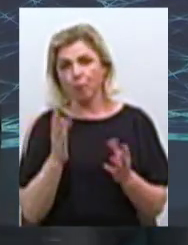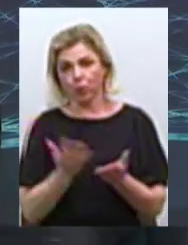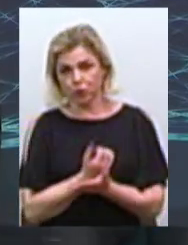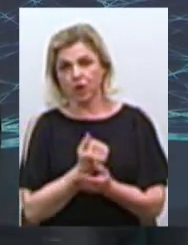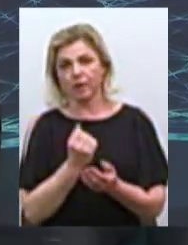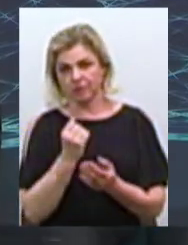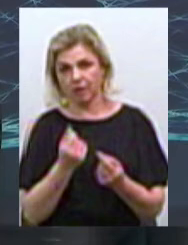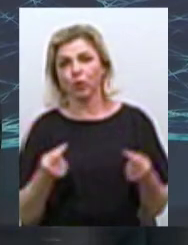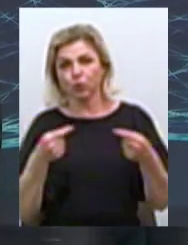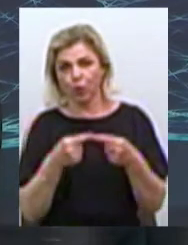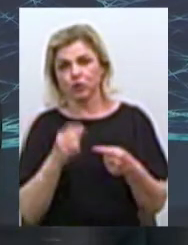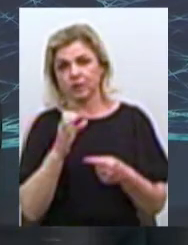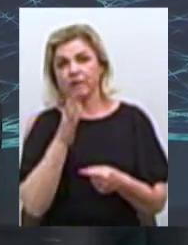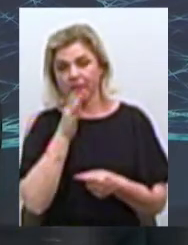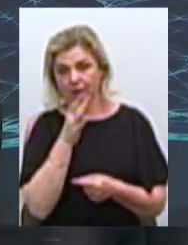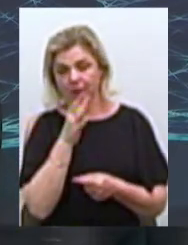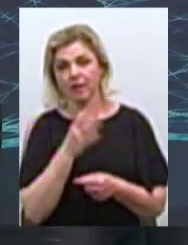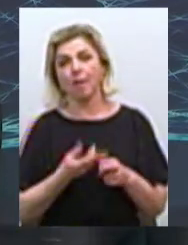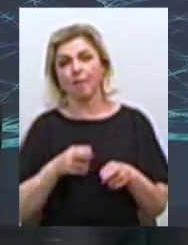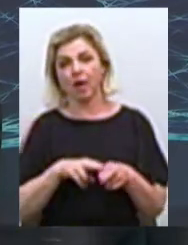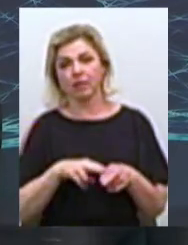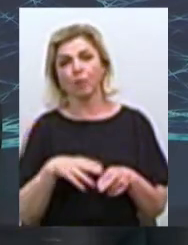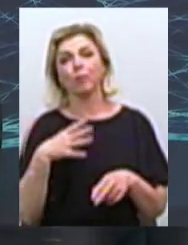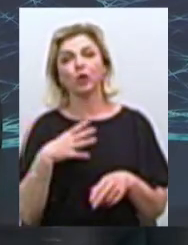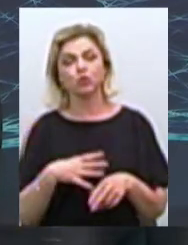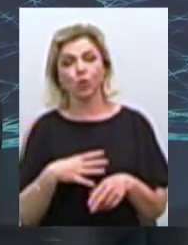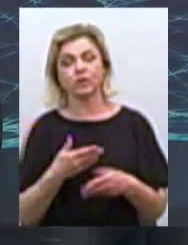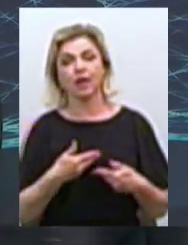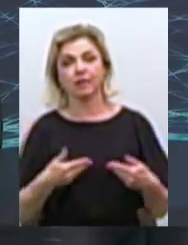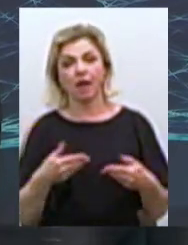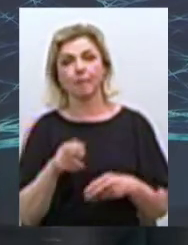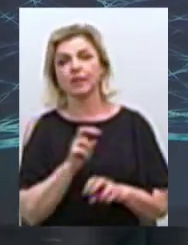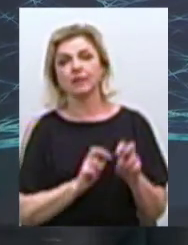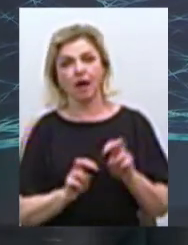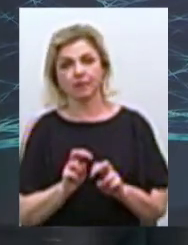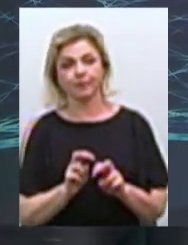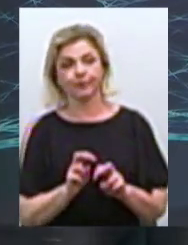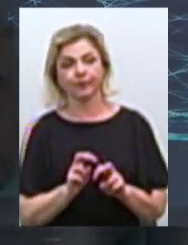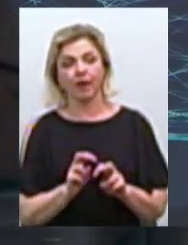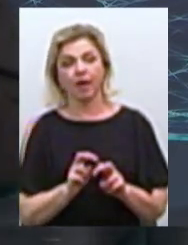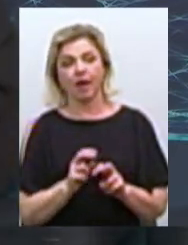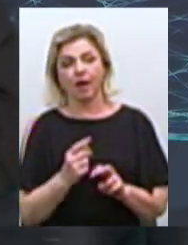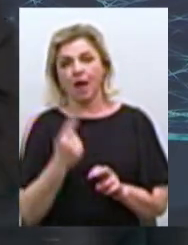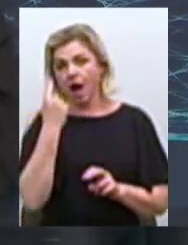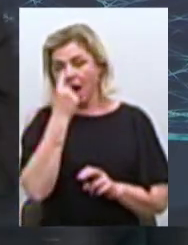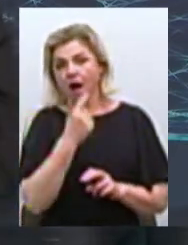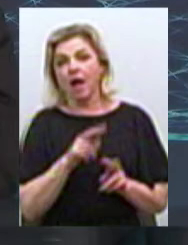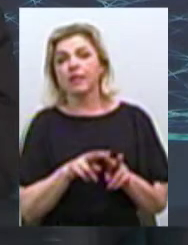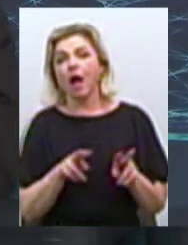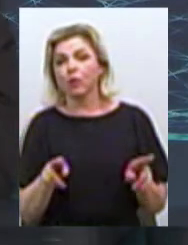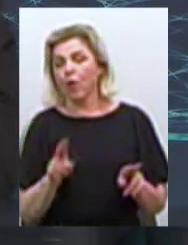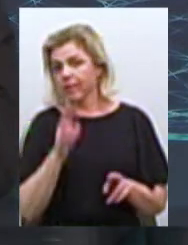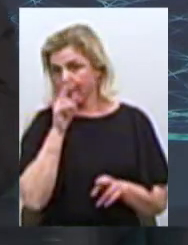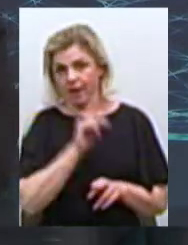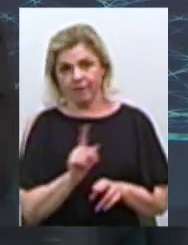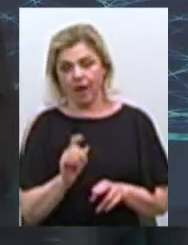пришлося нам искати, аналог неправильно, искати виход